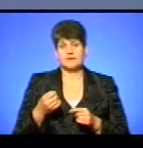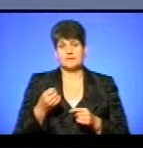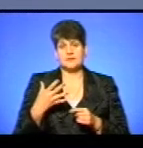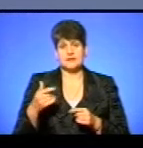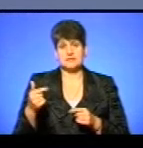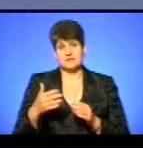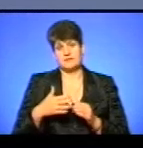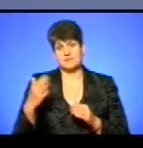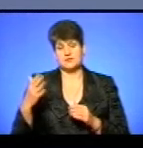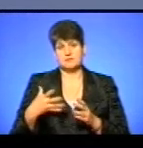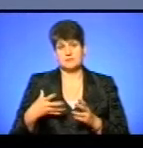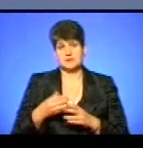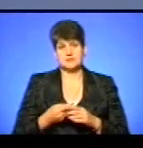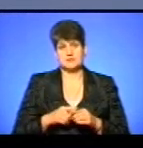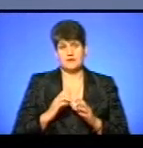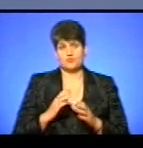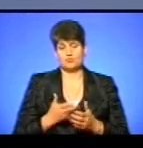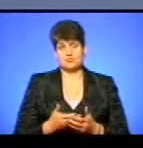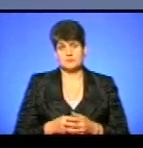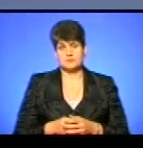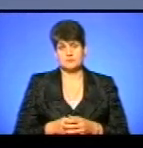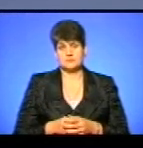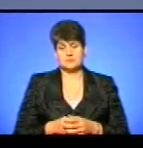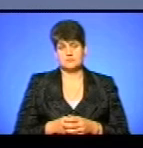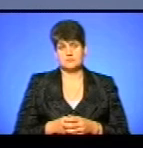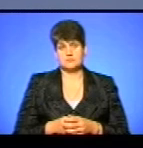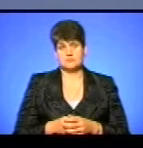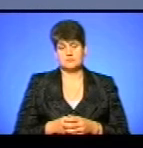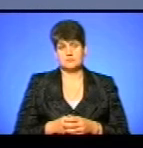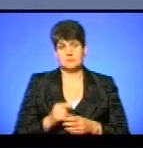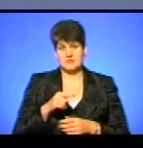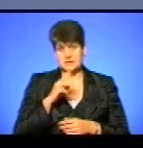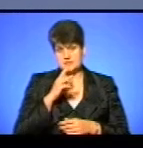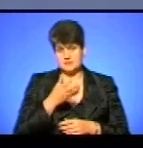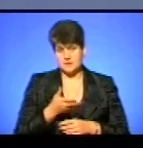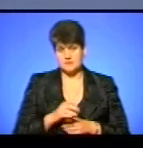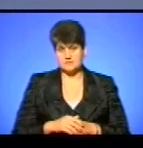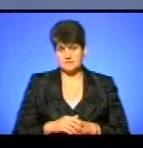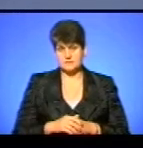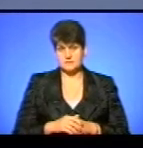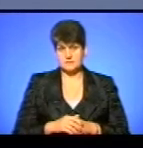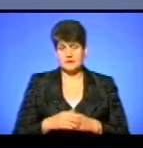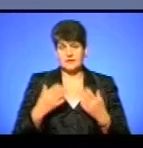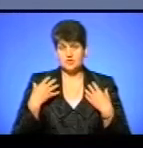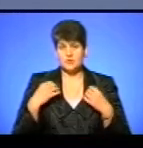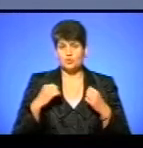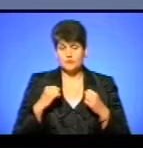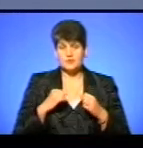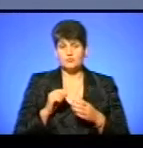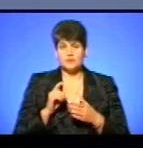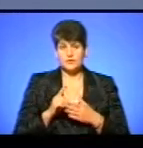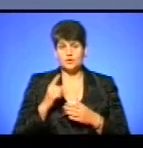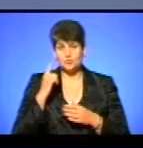гривень і вище платити за такий автобус? За проїзд в такому автобусі? При тій зарплаті, знову ж таки, я як начальник управління мушу